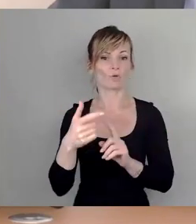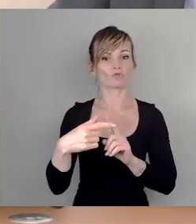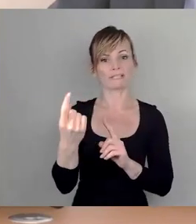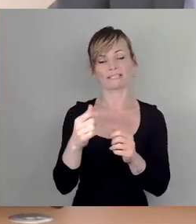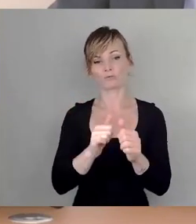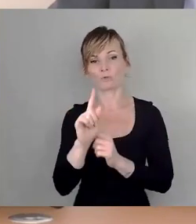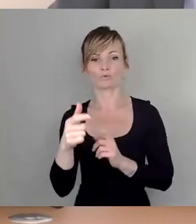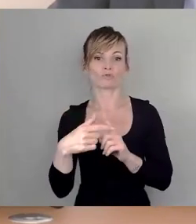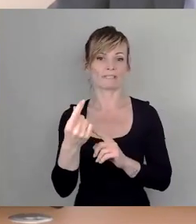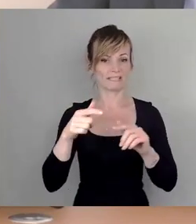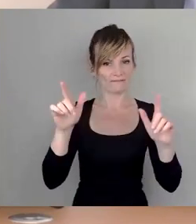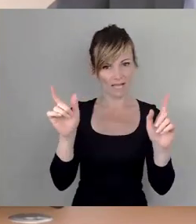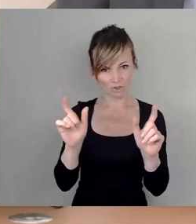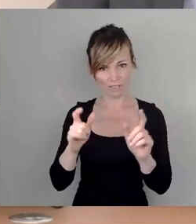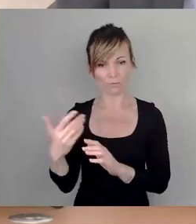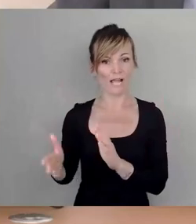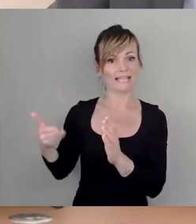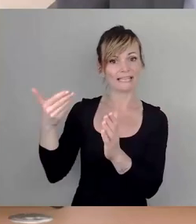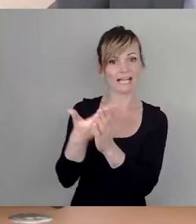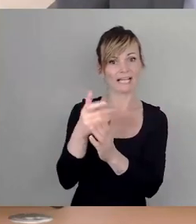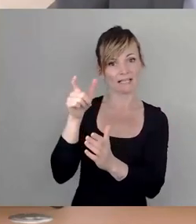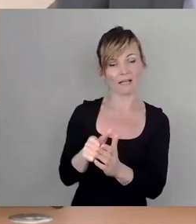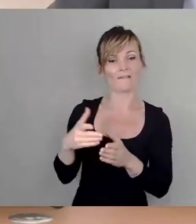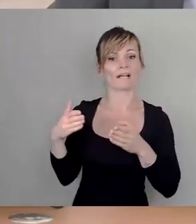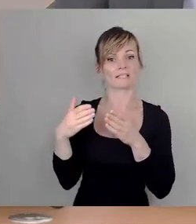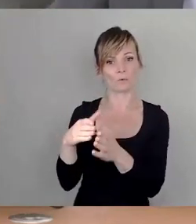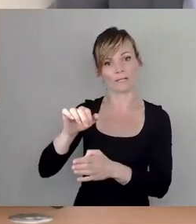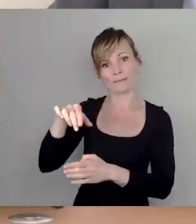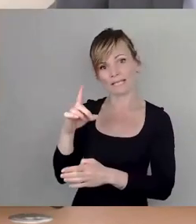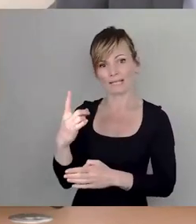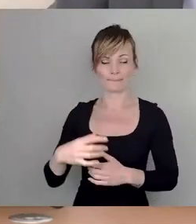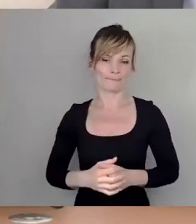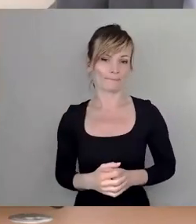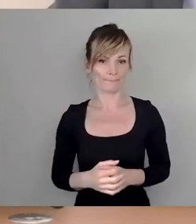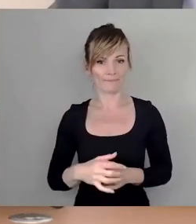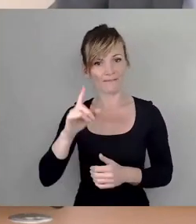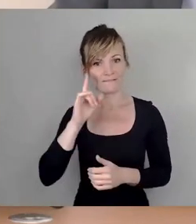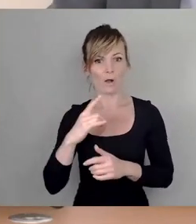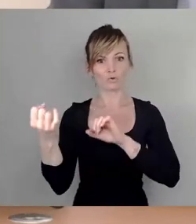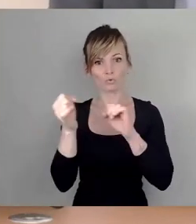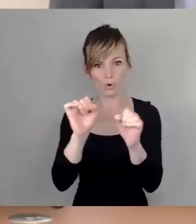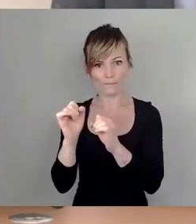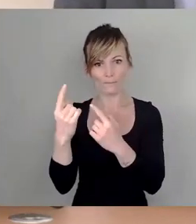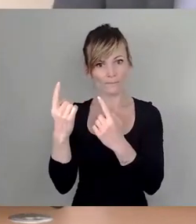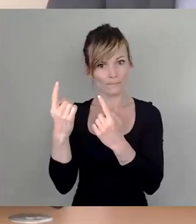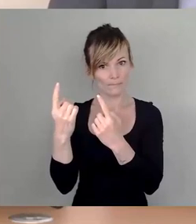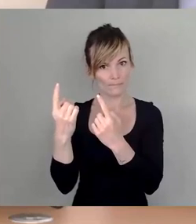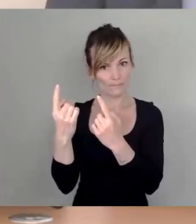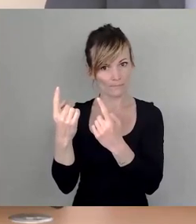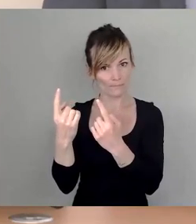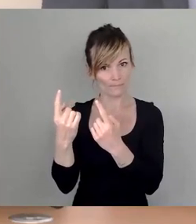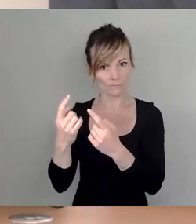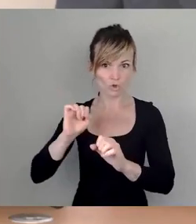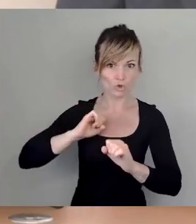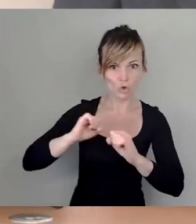ist Einreicher die SPD-Fraktion und Frau Sturm stürmt nach vorne